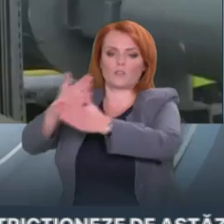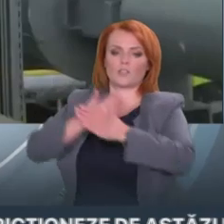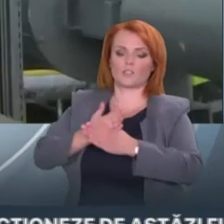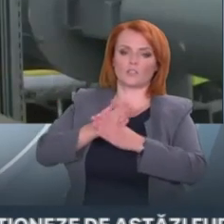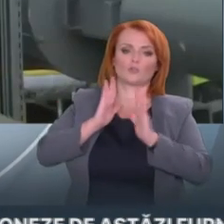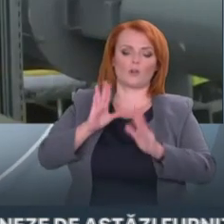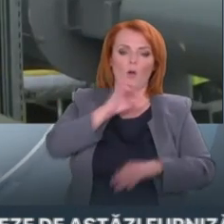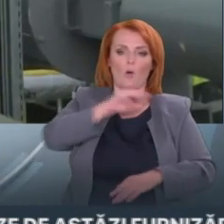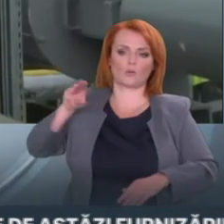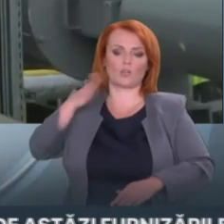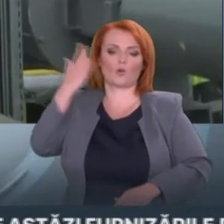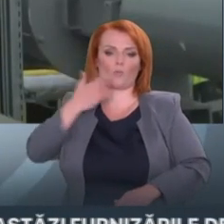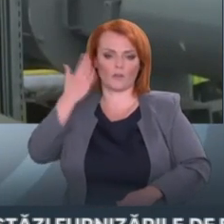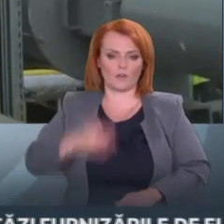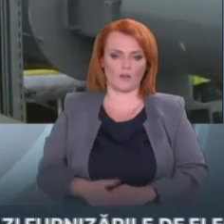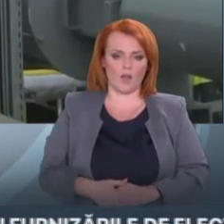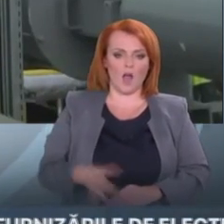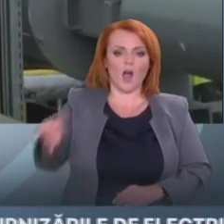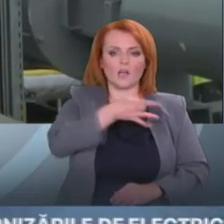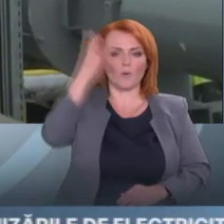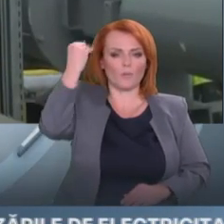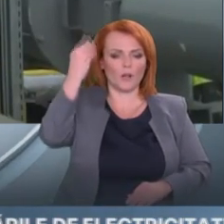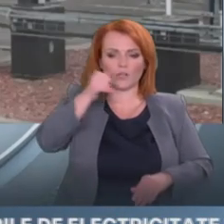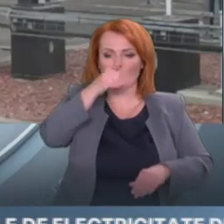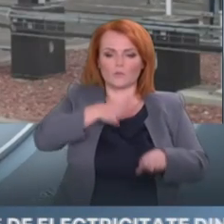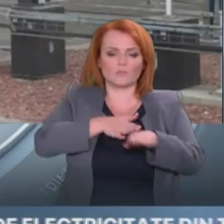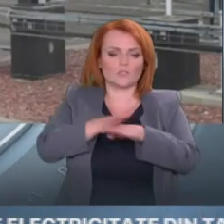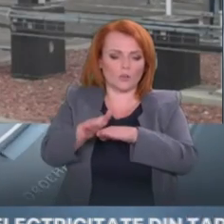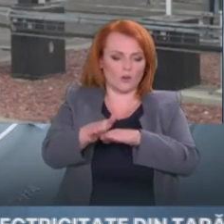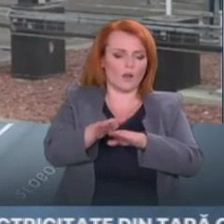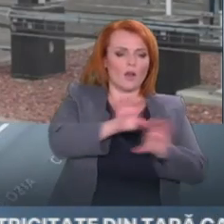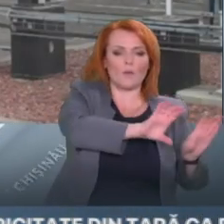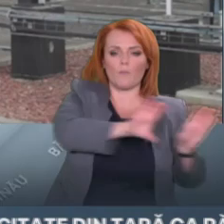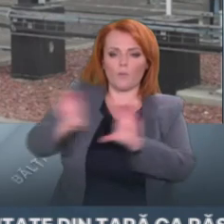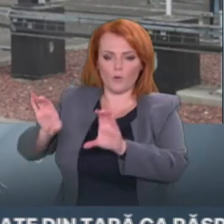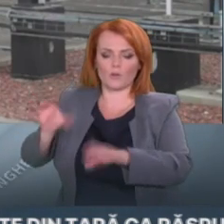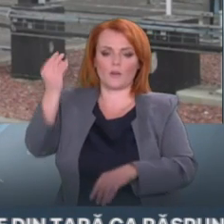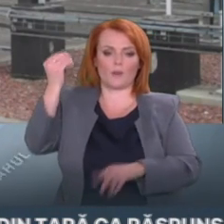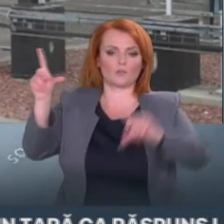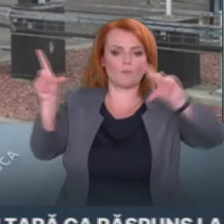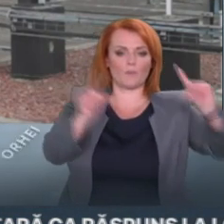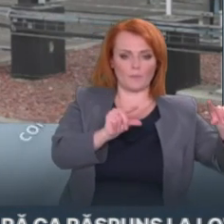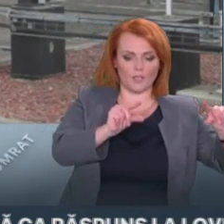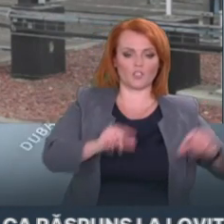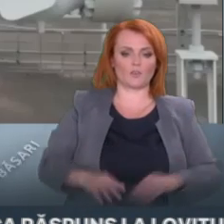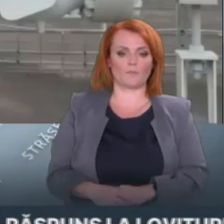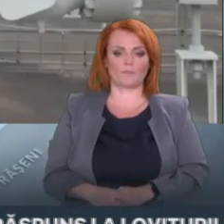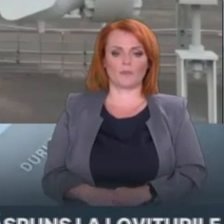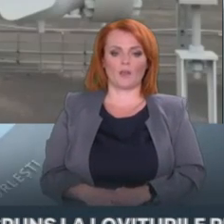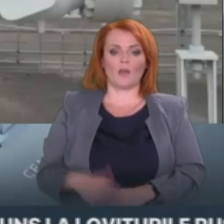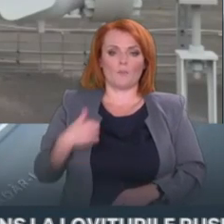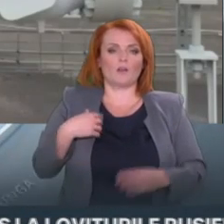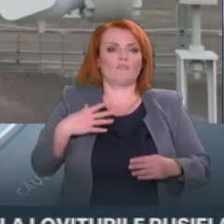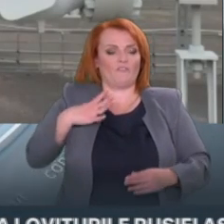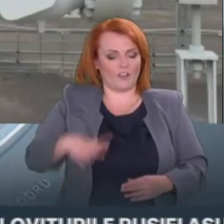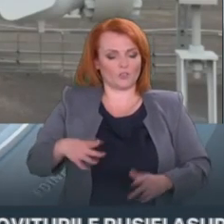Moldova nu poate să asigure importul de gaze naturale la prețuri mai mici decât este realizat importul gazelor naturale din Rusia. Noi trebuie să acceptăm această